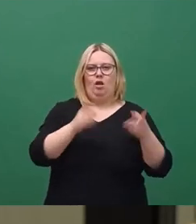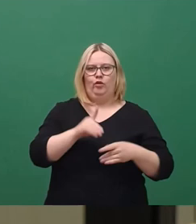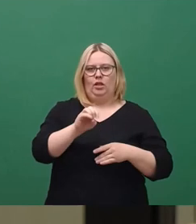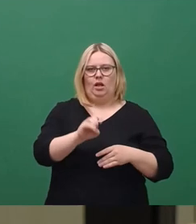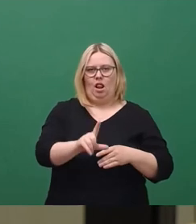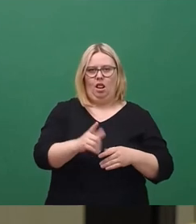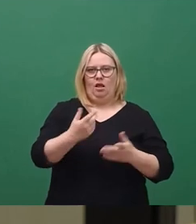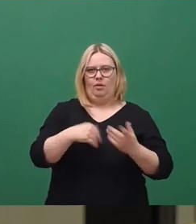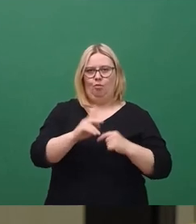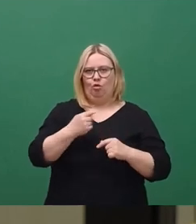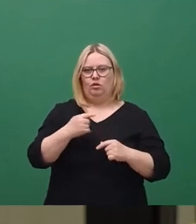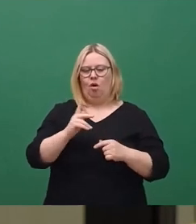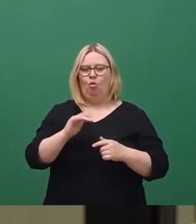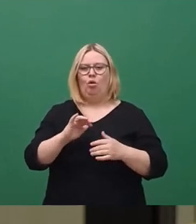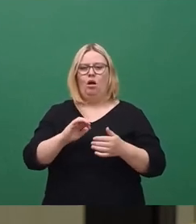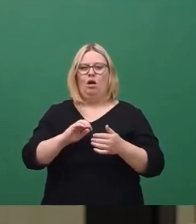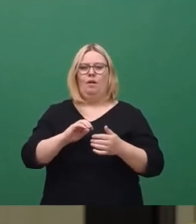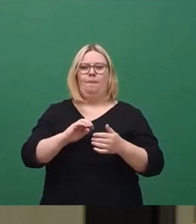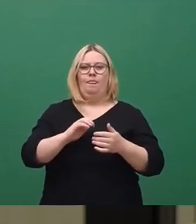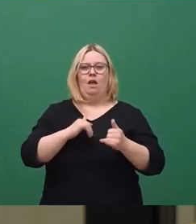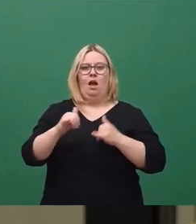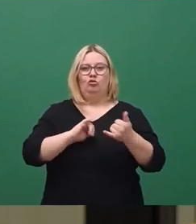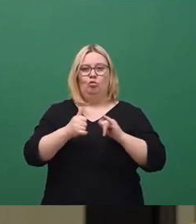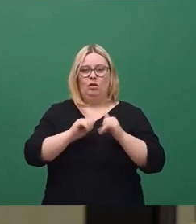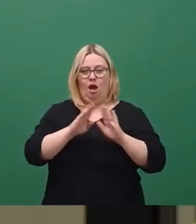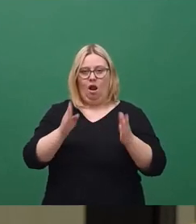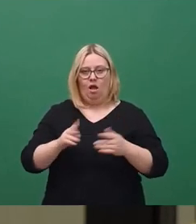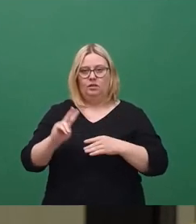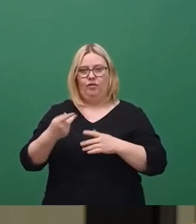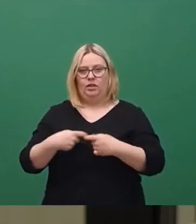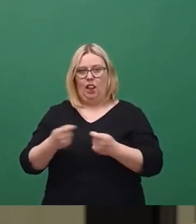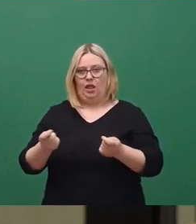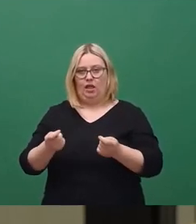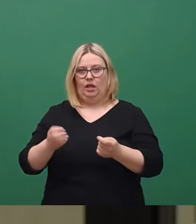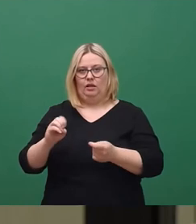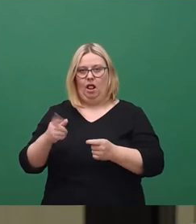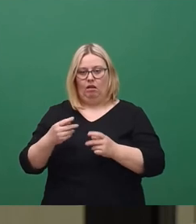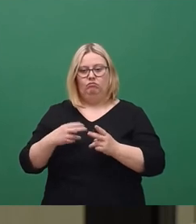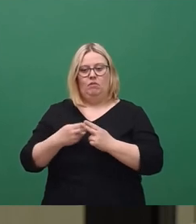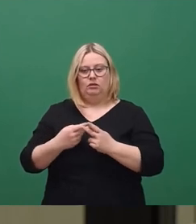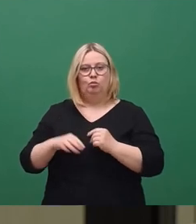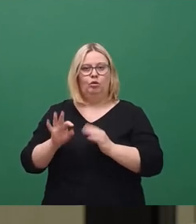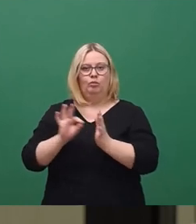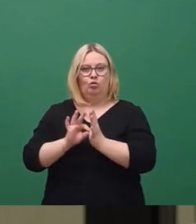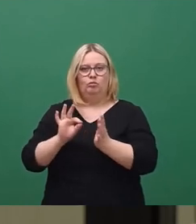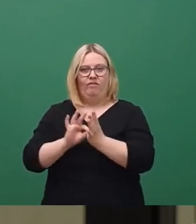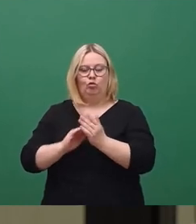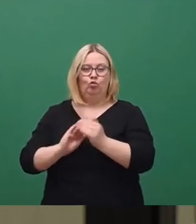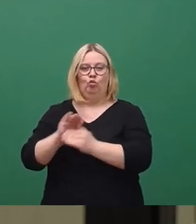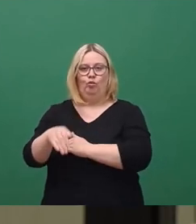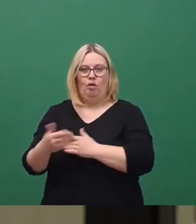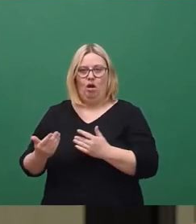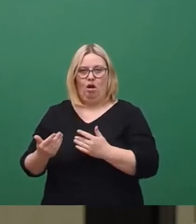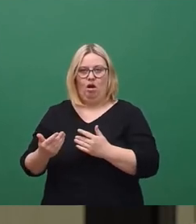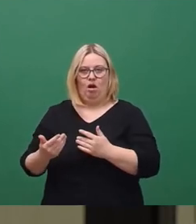eine Eissporthalle, die in der zweiten Liga DEL tauglich ist, die eine Punktbewertung hat, die weit über der Eissporthalle